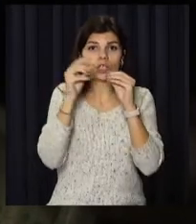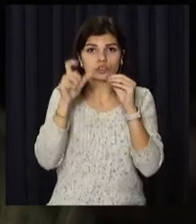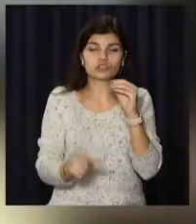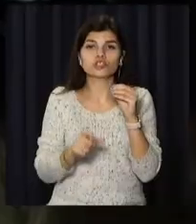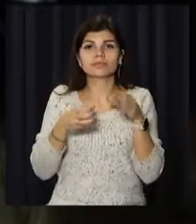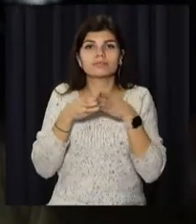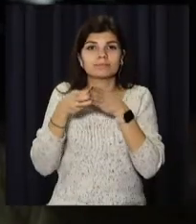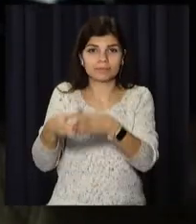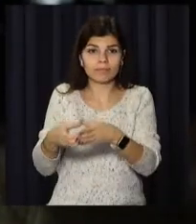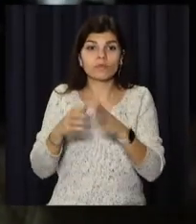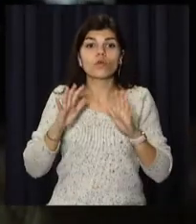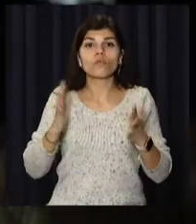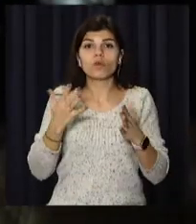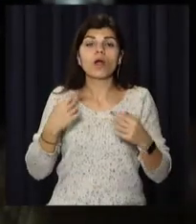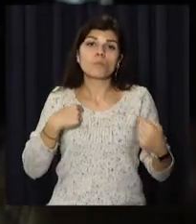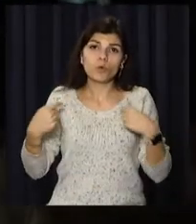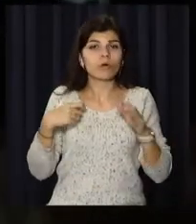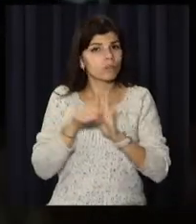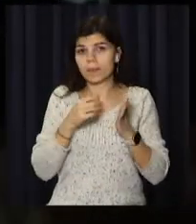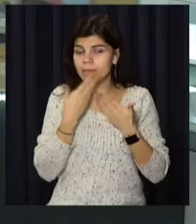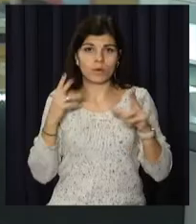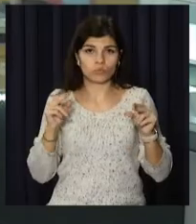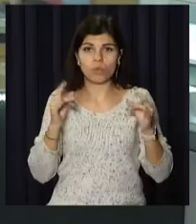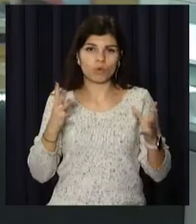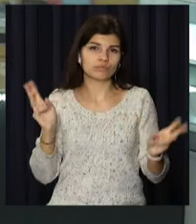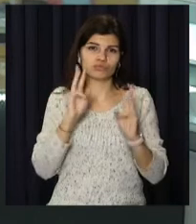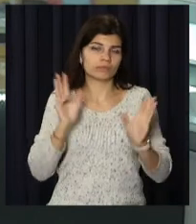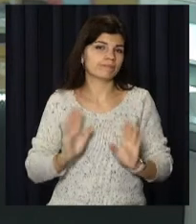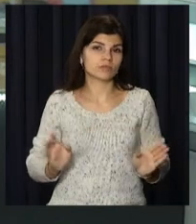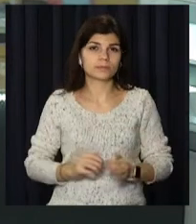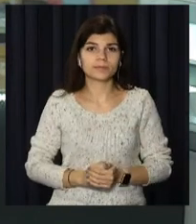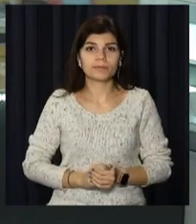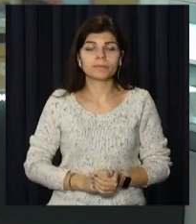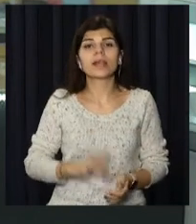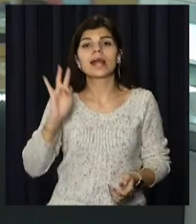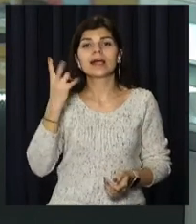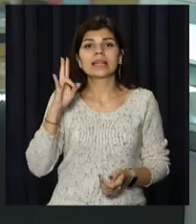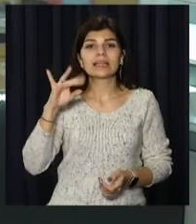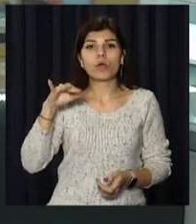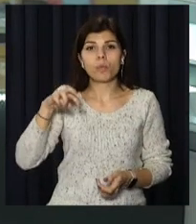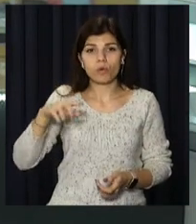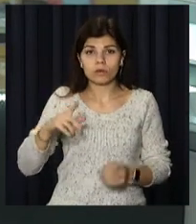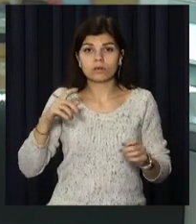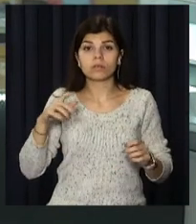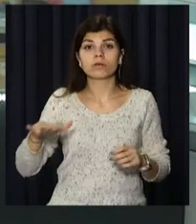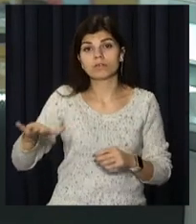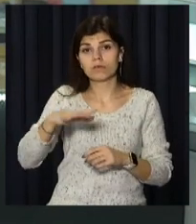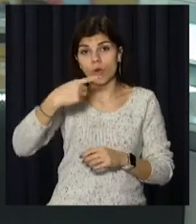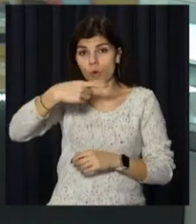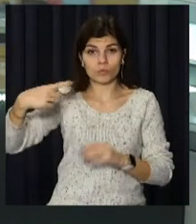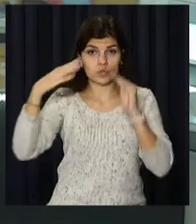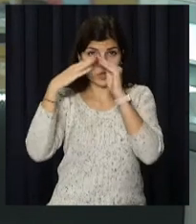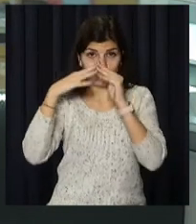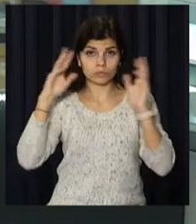особового складу. Наслідок події загиблих та постраждалих немає. У Нікополі рятувальники боролися з полум'ям в одноповерховому